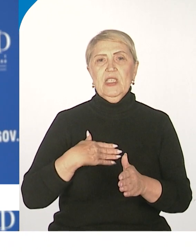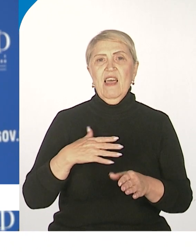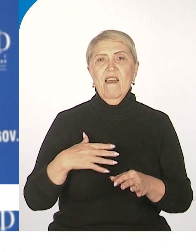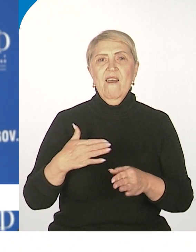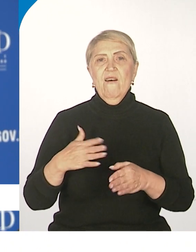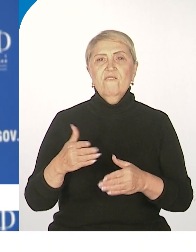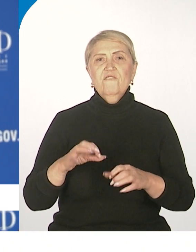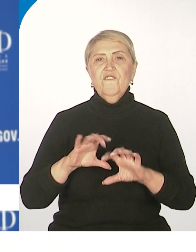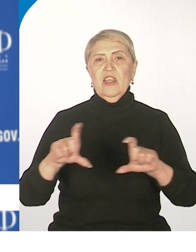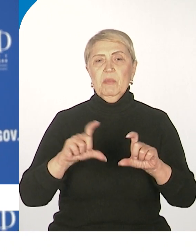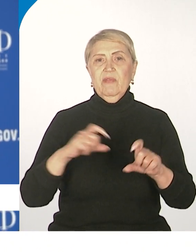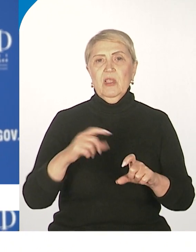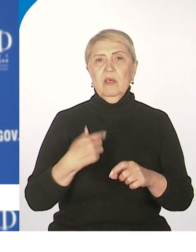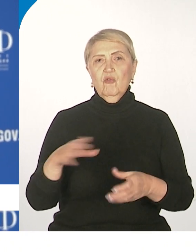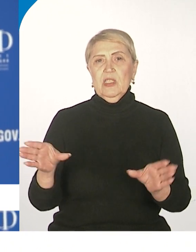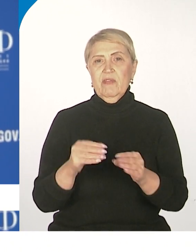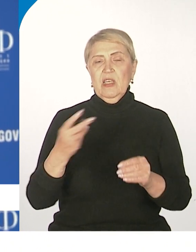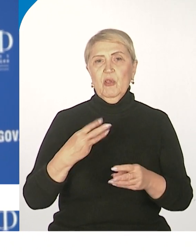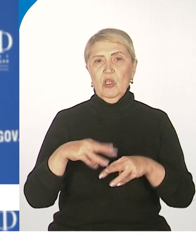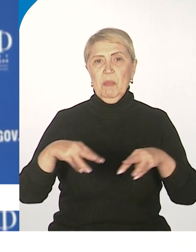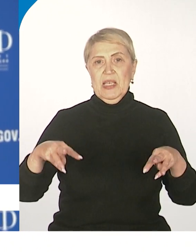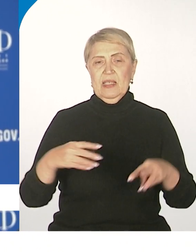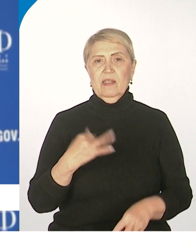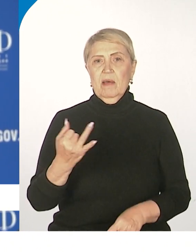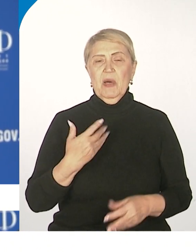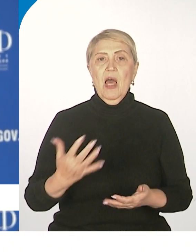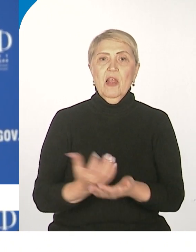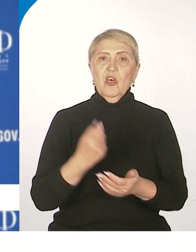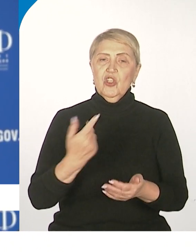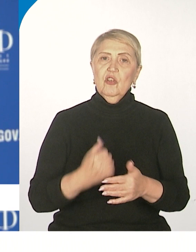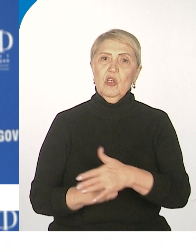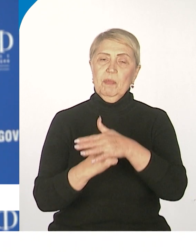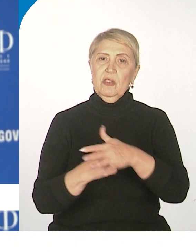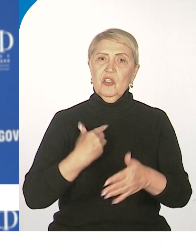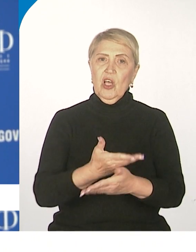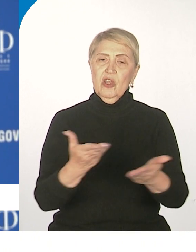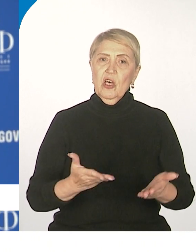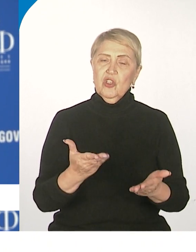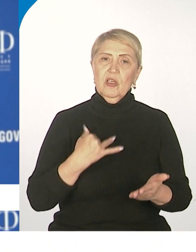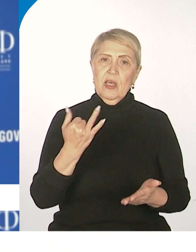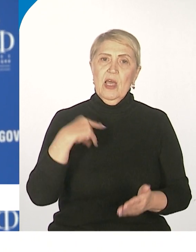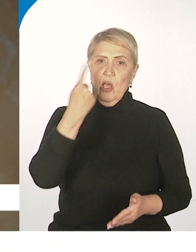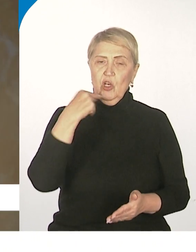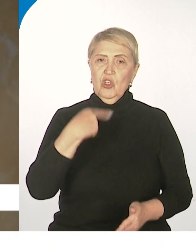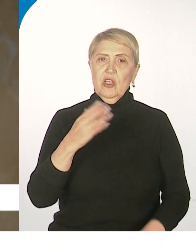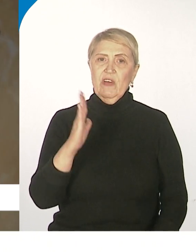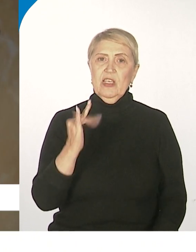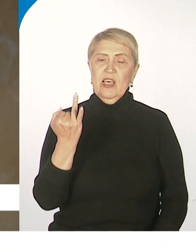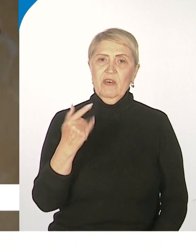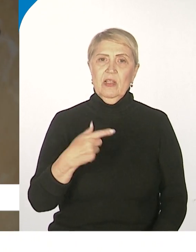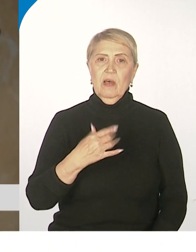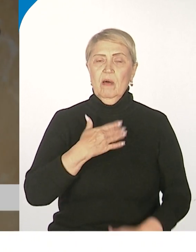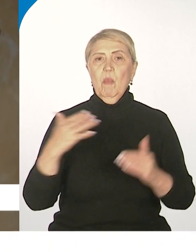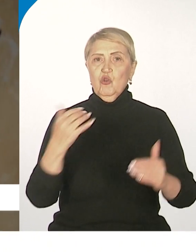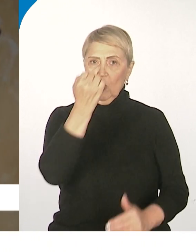с министерствами, ведомствами. И здесь мы нашли поддержку наших сенаторов и лично Валентины Ивановны. Большое спасибо